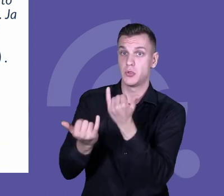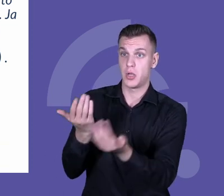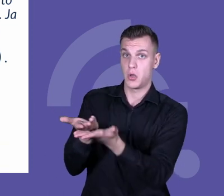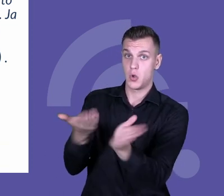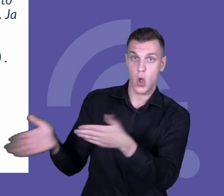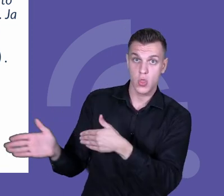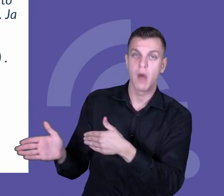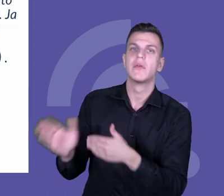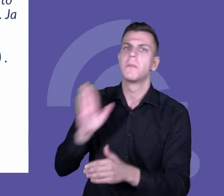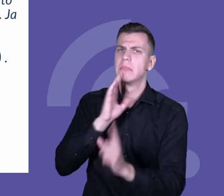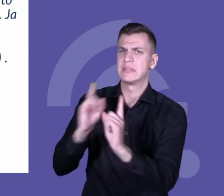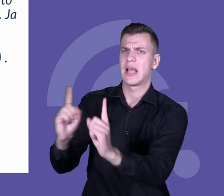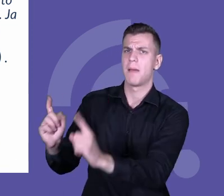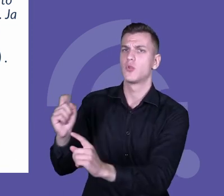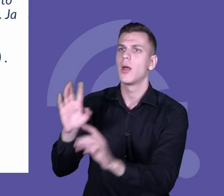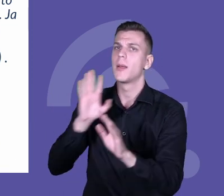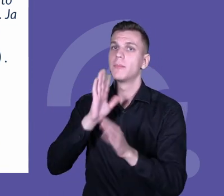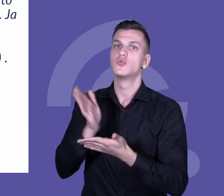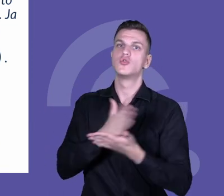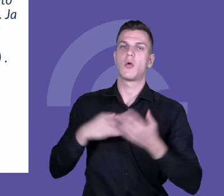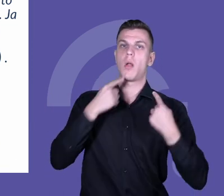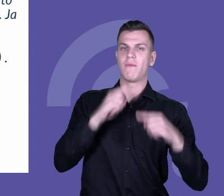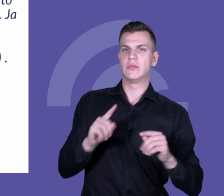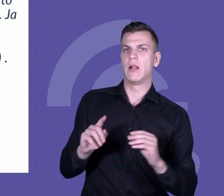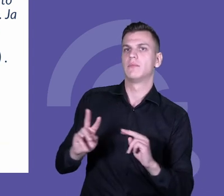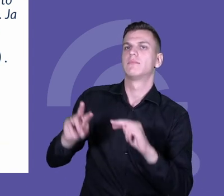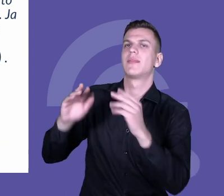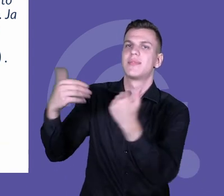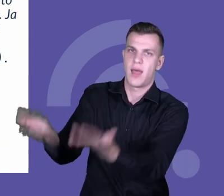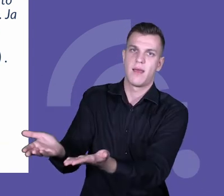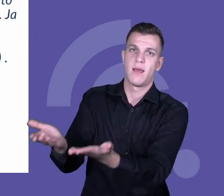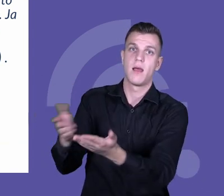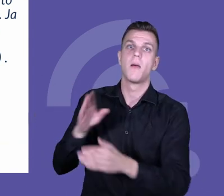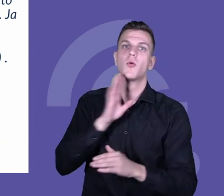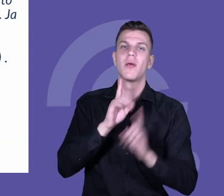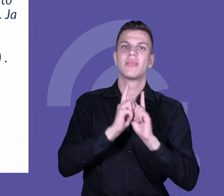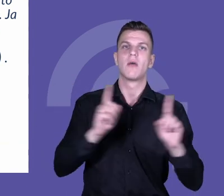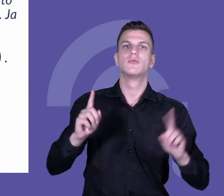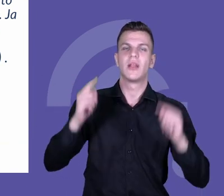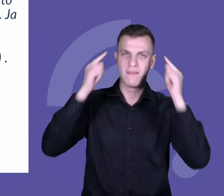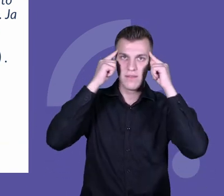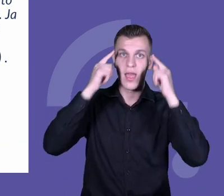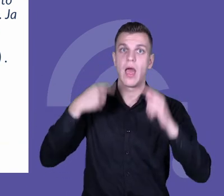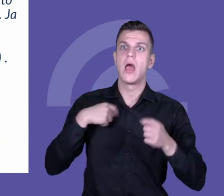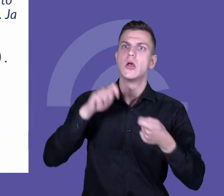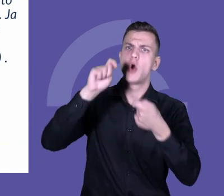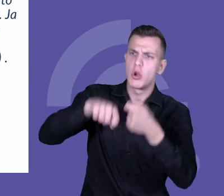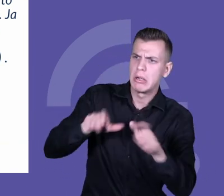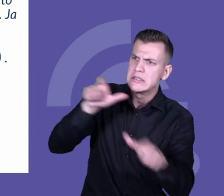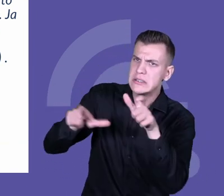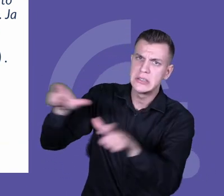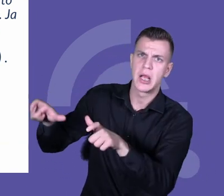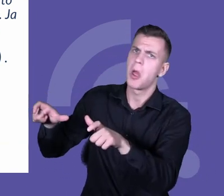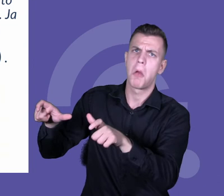też nauczyciele potrafią powoli rozpoznawać, kiedy jest ten moment i kiedy zmniejszać tą kontrolę. Udzielają